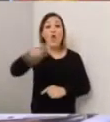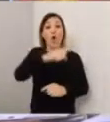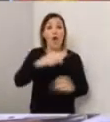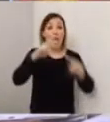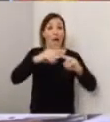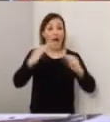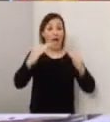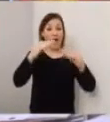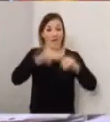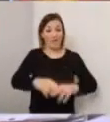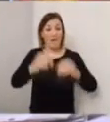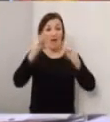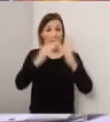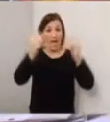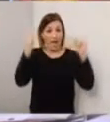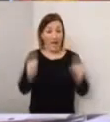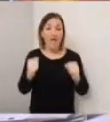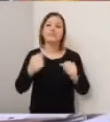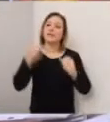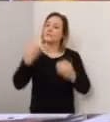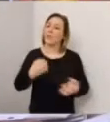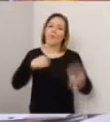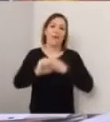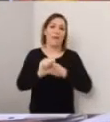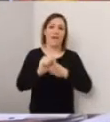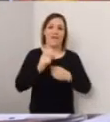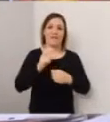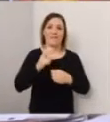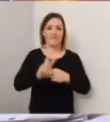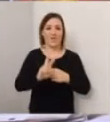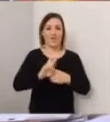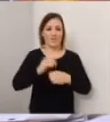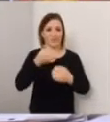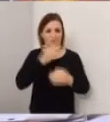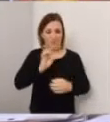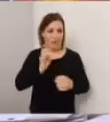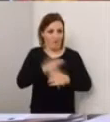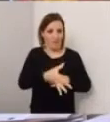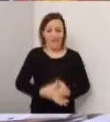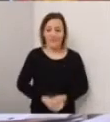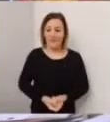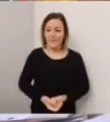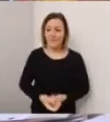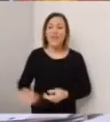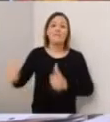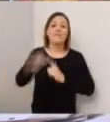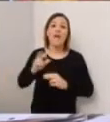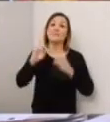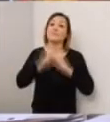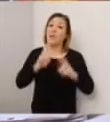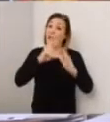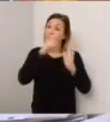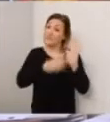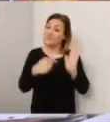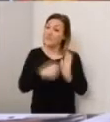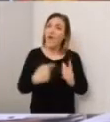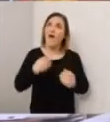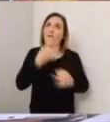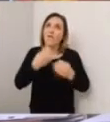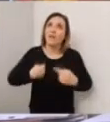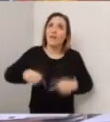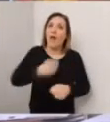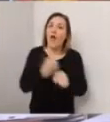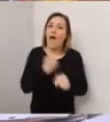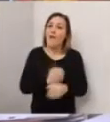restate a casa, noi sconfiggiamo il virus, ce lo dice il Capo della Protezione Civile Nazionale, quindi ci dà una speranza, nel senso che